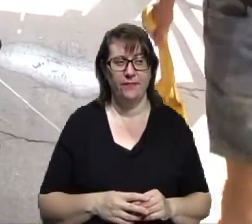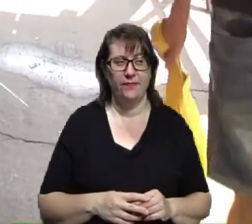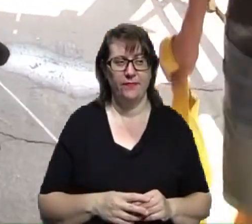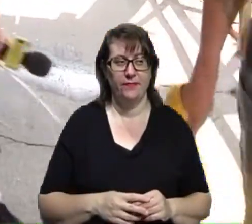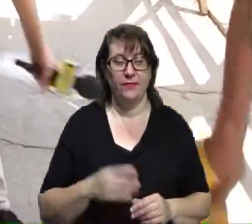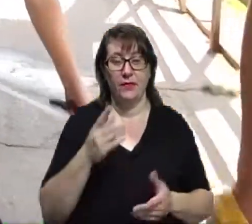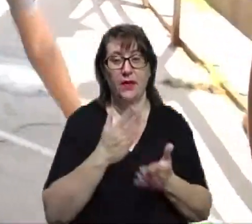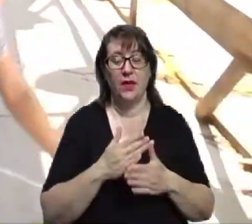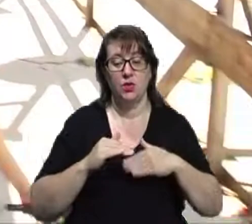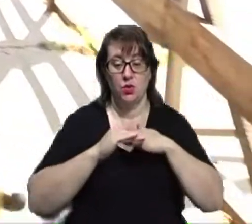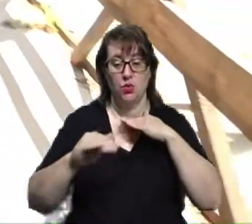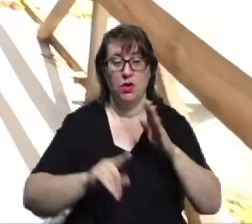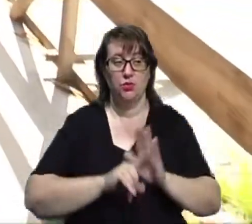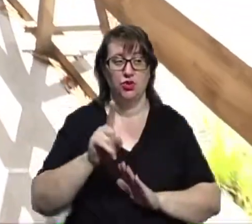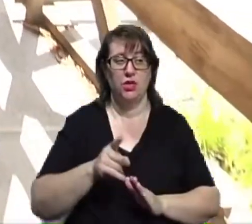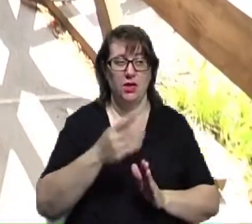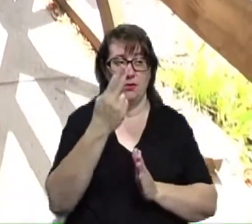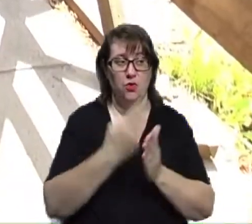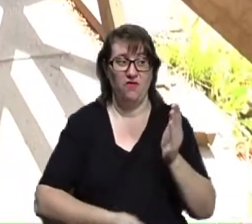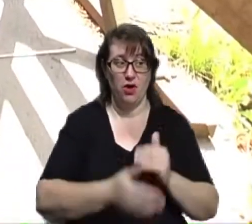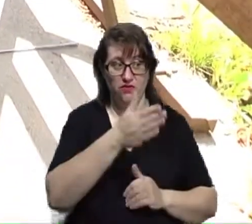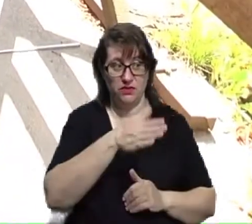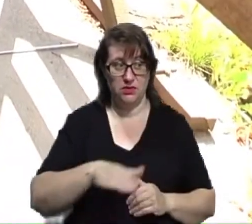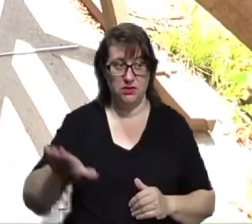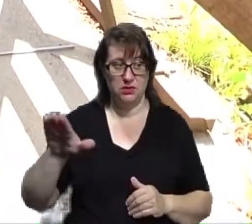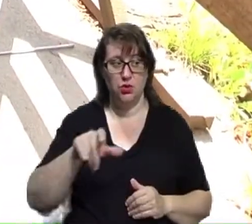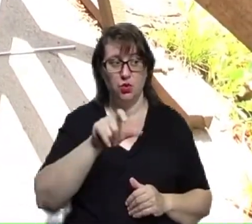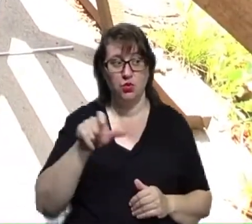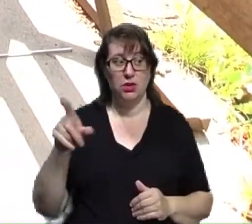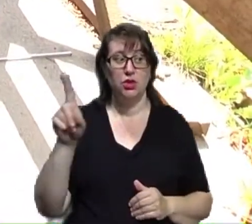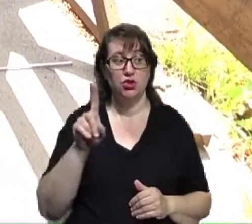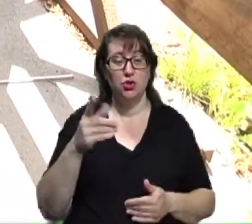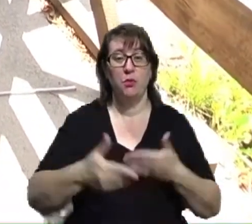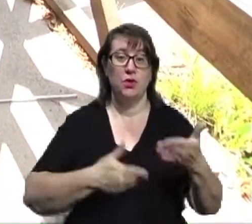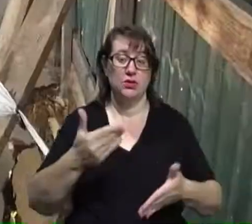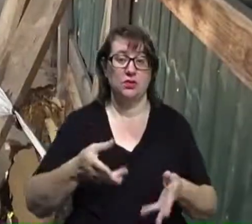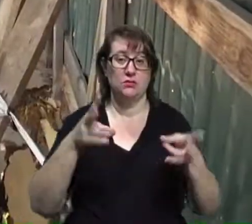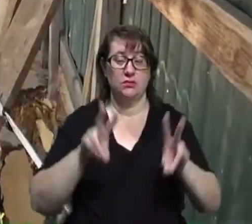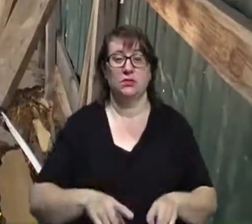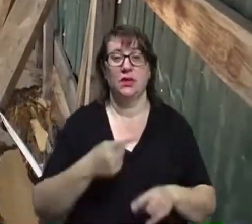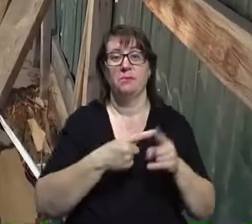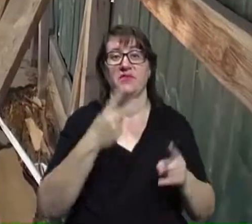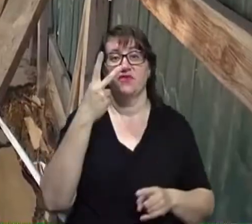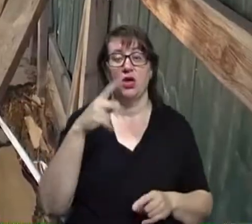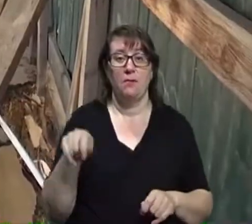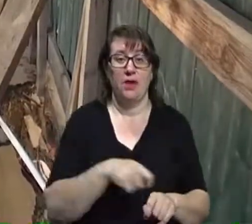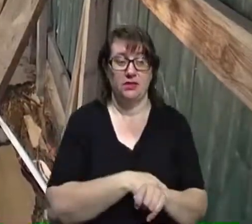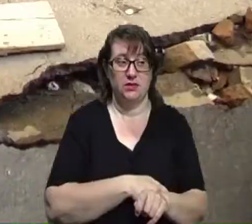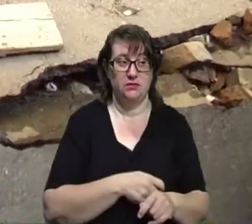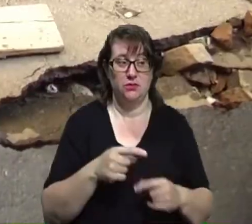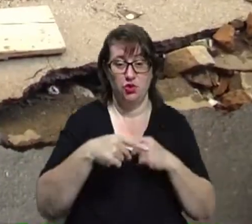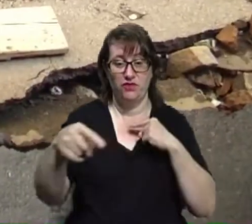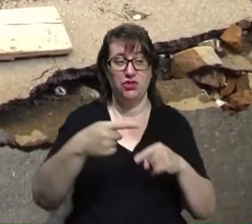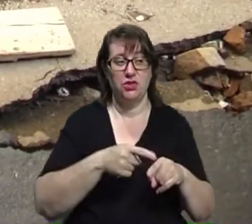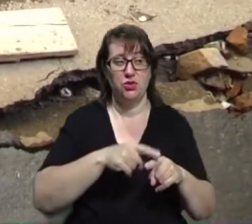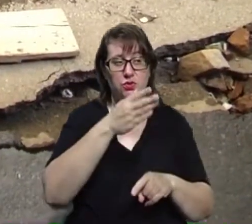починає провалюватися. Людині для того, щоб пройти, лишається півтора метри. Довжина цього урвище